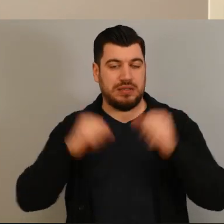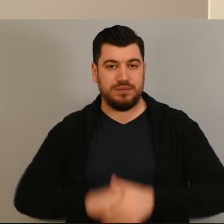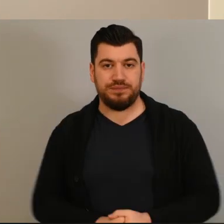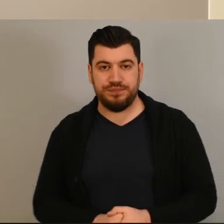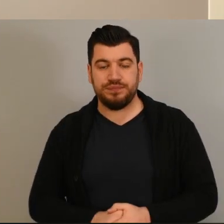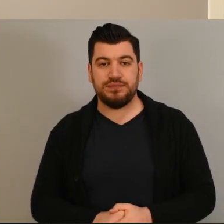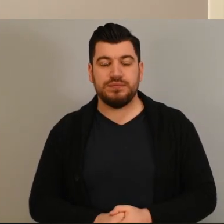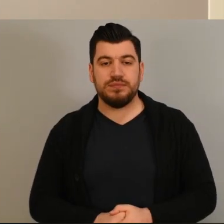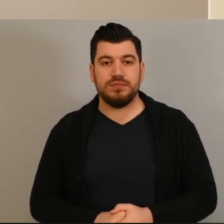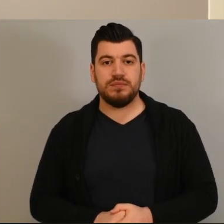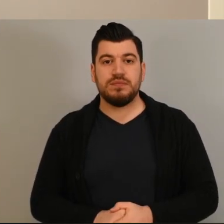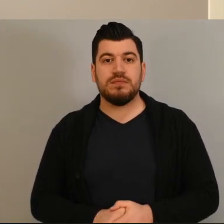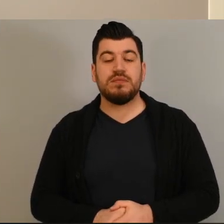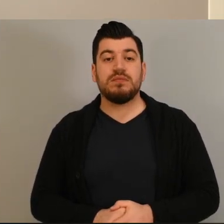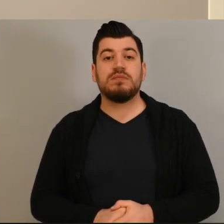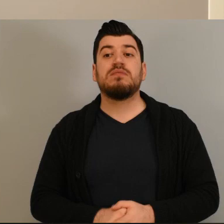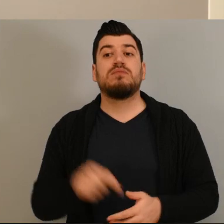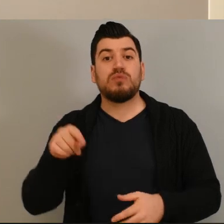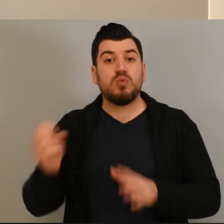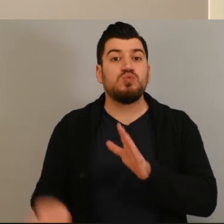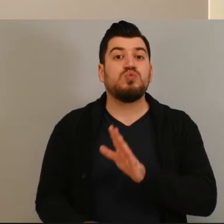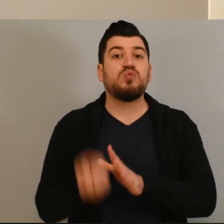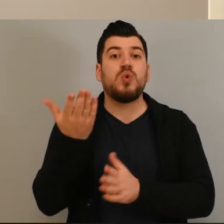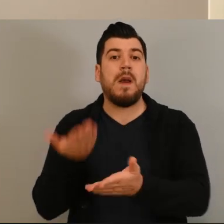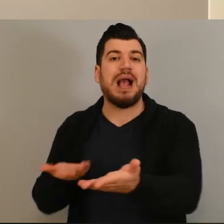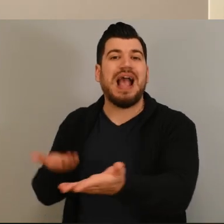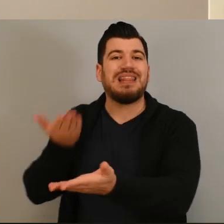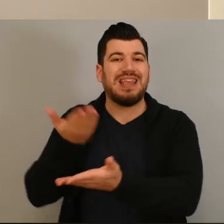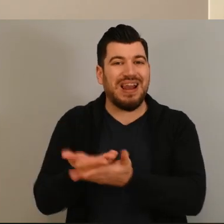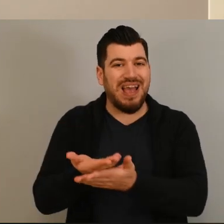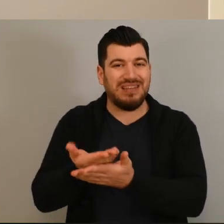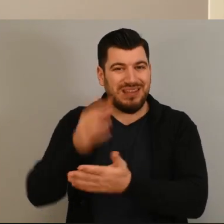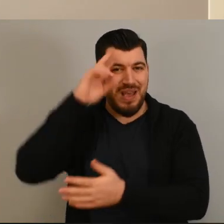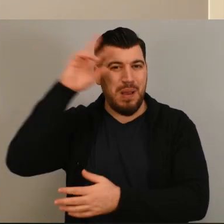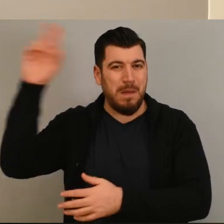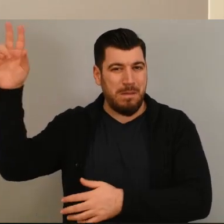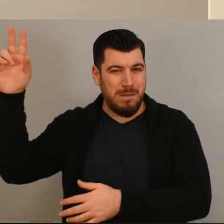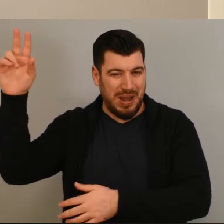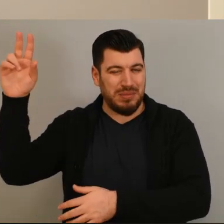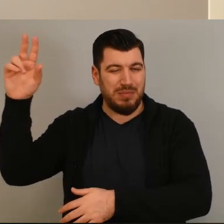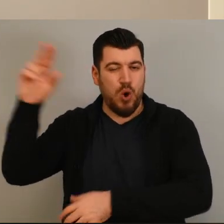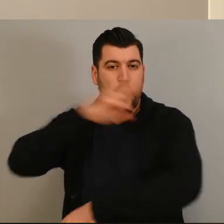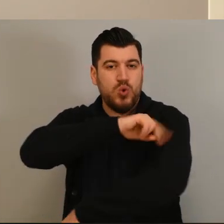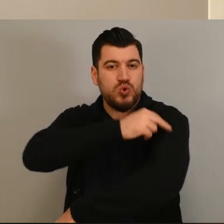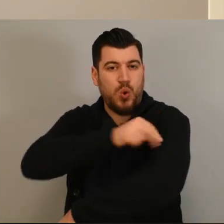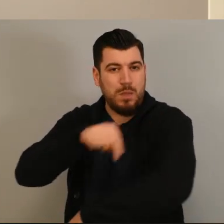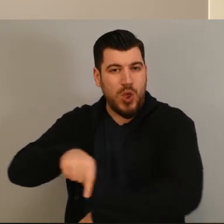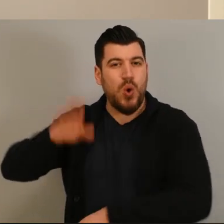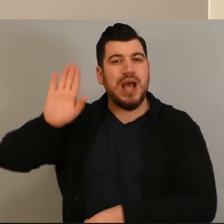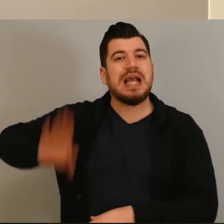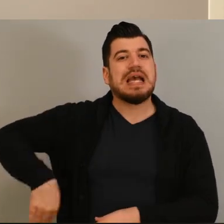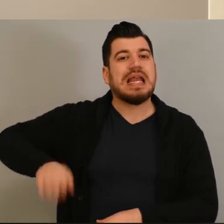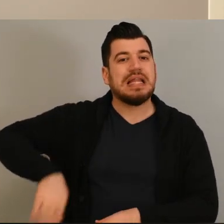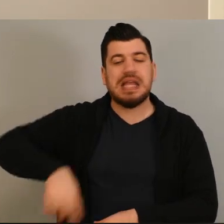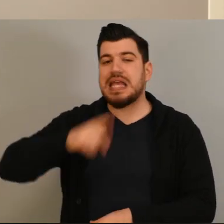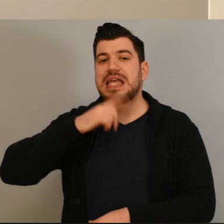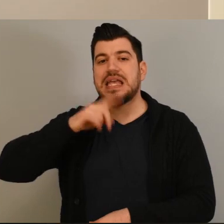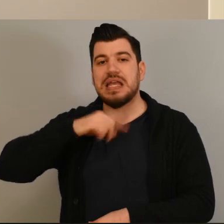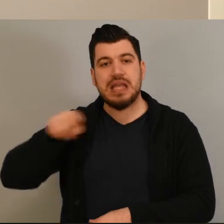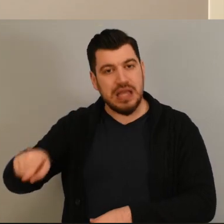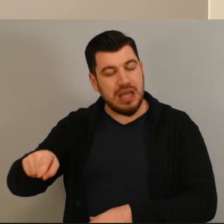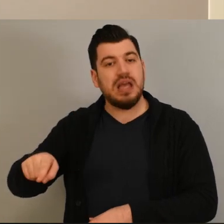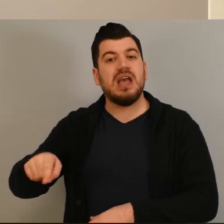Υγείας. Την ίδια στιγμή βέβαια που έρχονται στο φως νέες καταγγελίες για το Πανεπιστημιωικό Νοσοκομείο στο Ιράκλειο